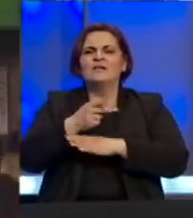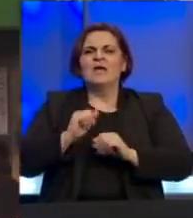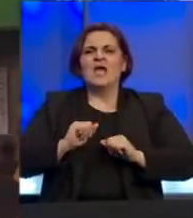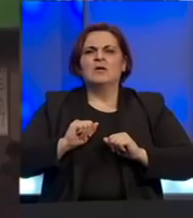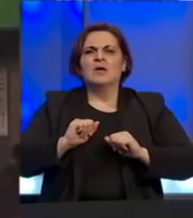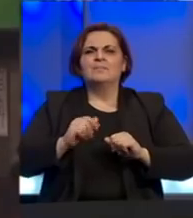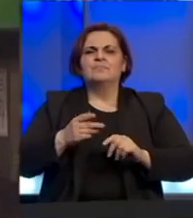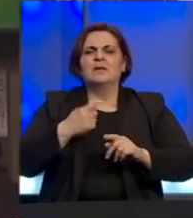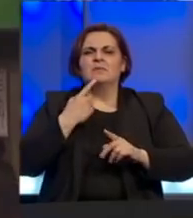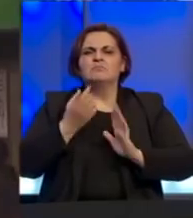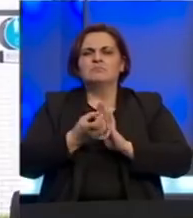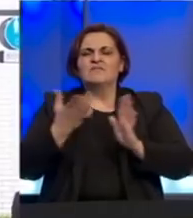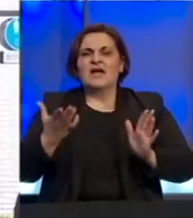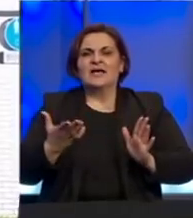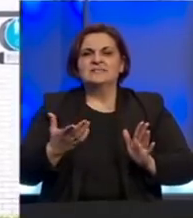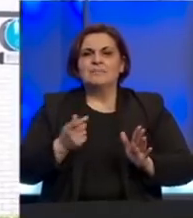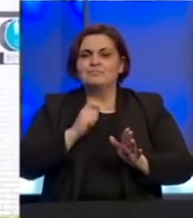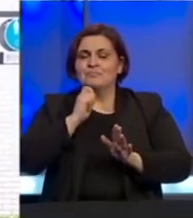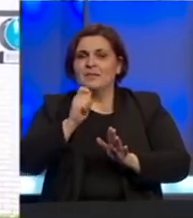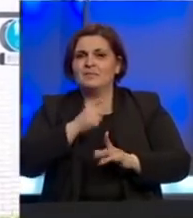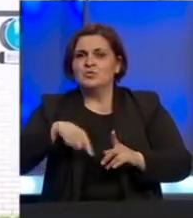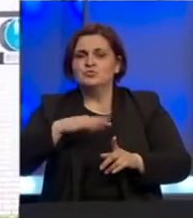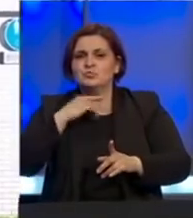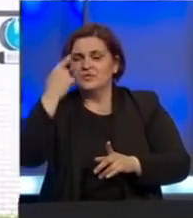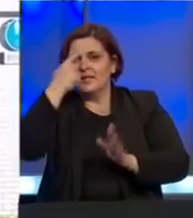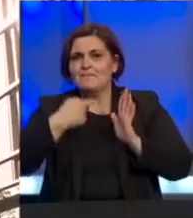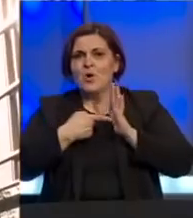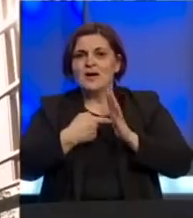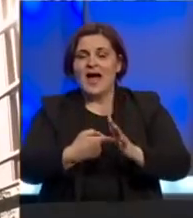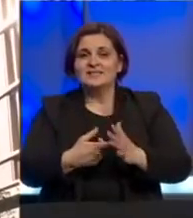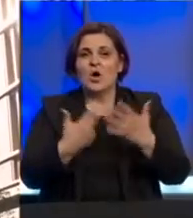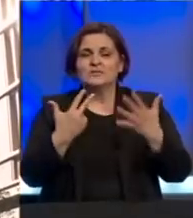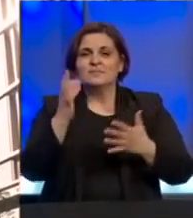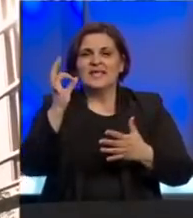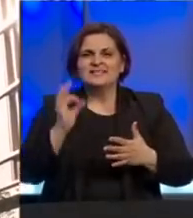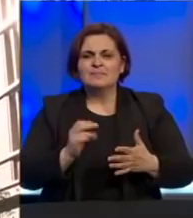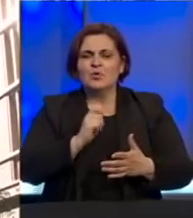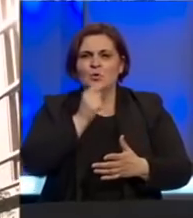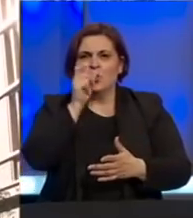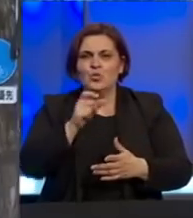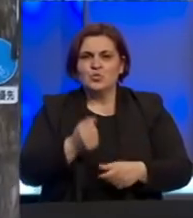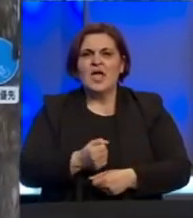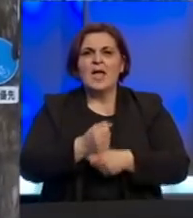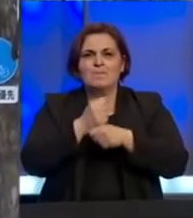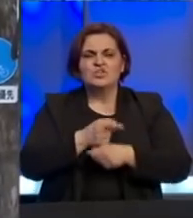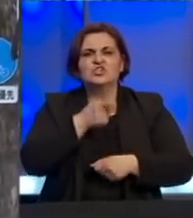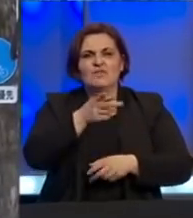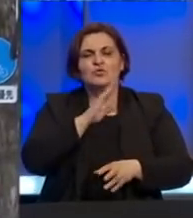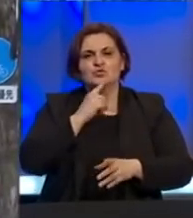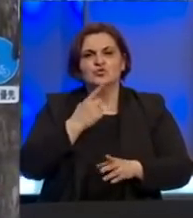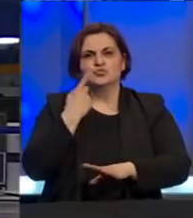zatvoriti biti efikasni. Anketa sprovedena tijekom vikenda pokazala je kako 80% ispitanika podržava taj potez.